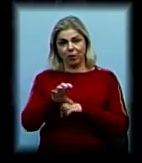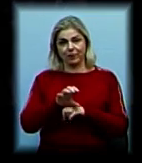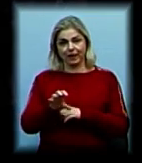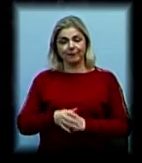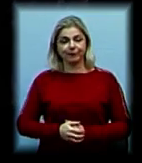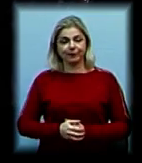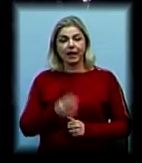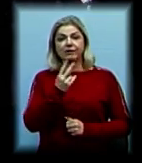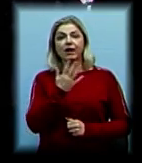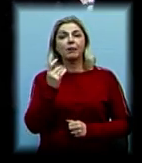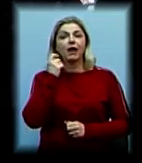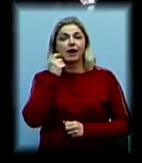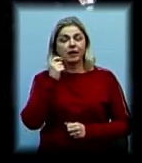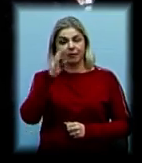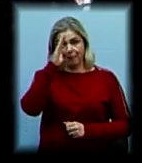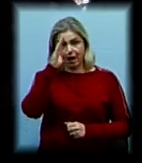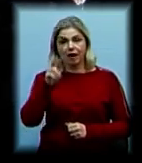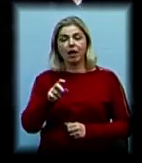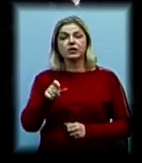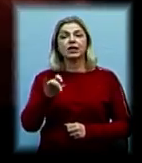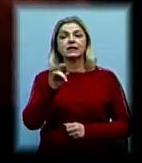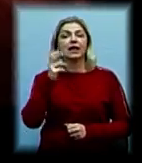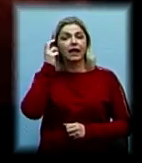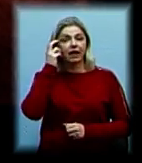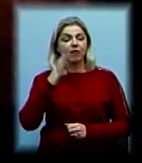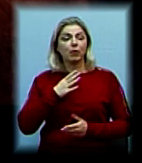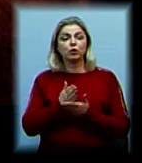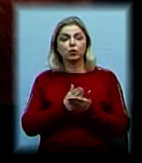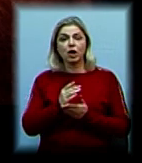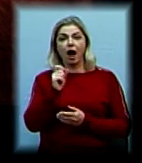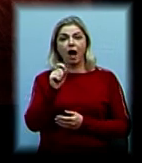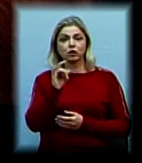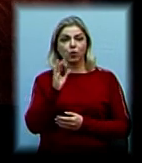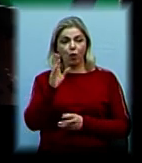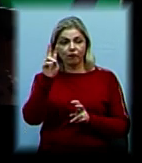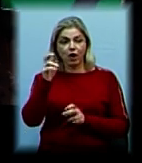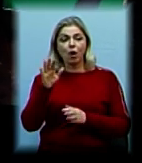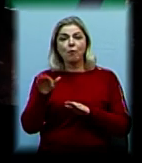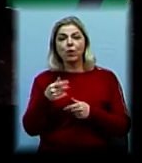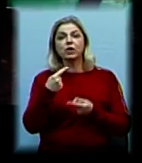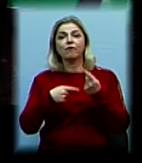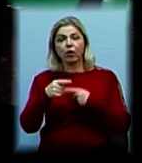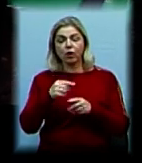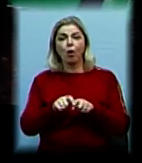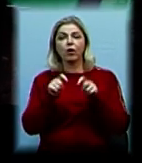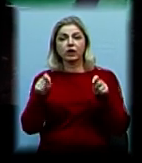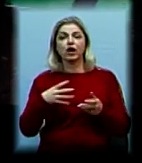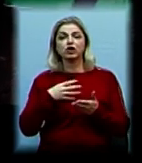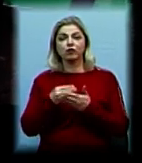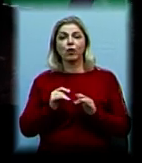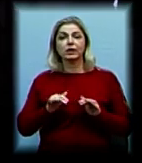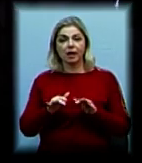25-річний киян Мцеве від широких свожив у полку «Азов». Після повернення у 2017 році відкрив власну справу. Займається